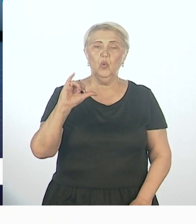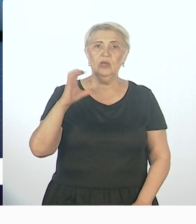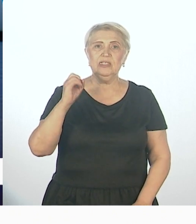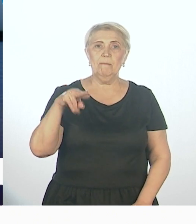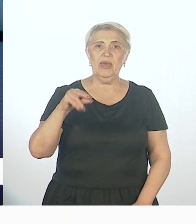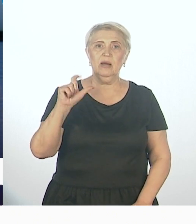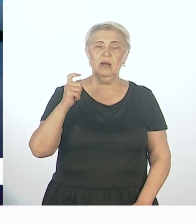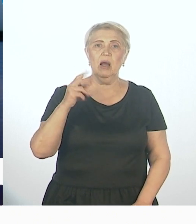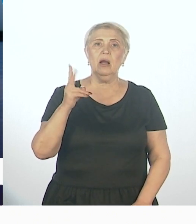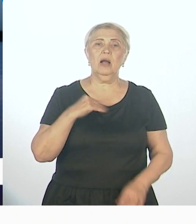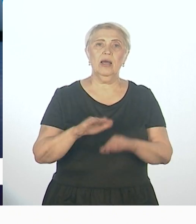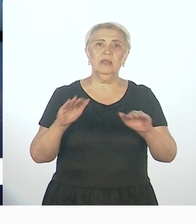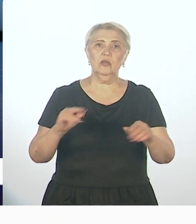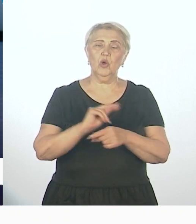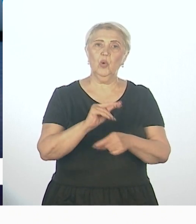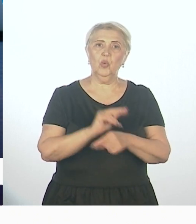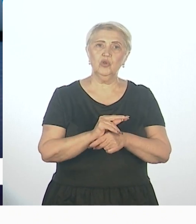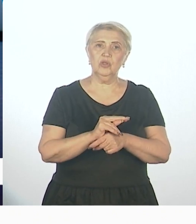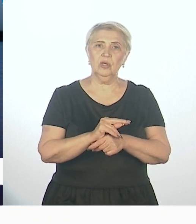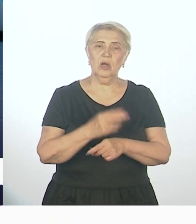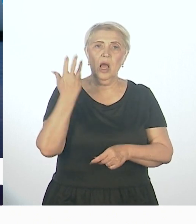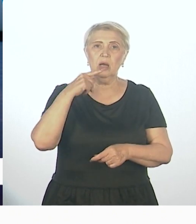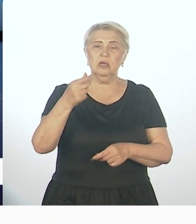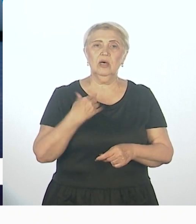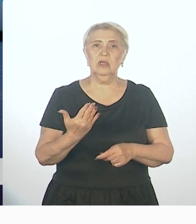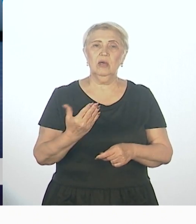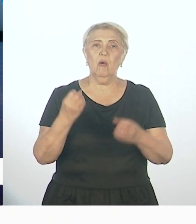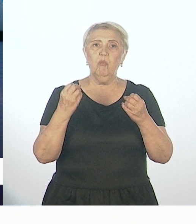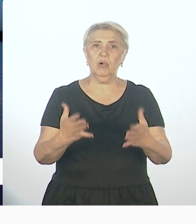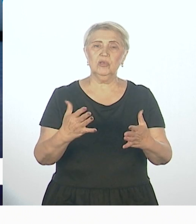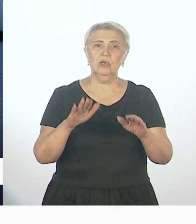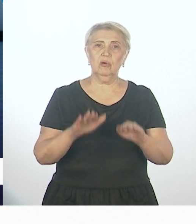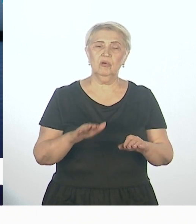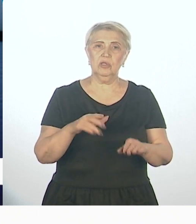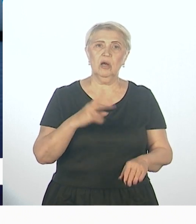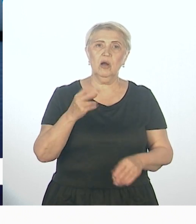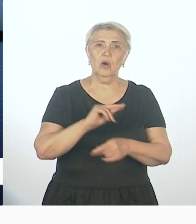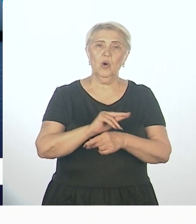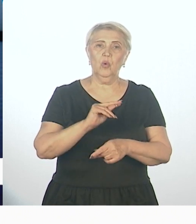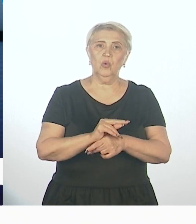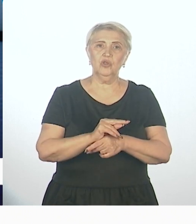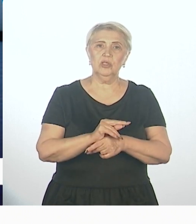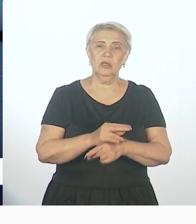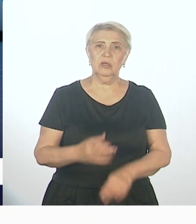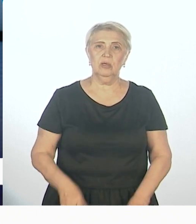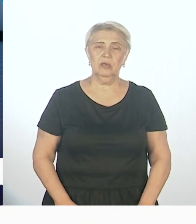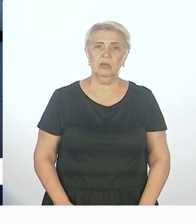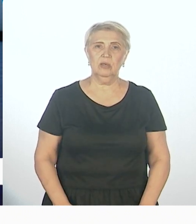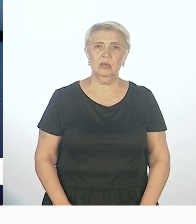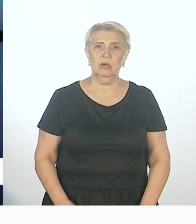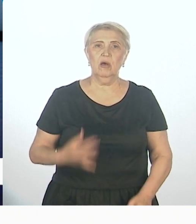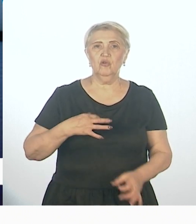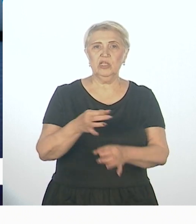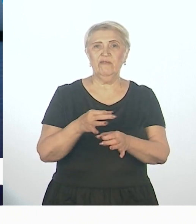Как дети учатся инклюзивно, когда они просто находятся в классе, как они учатся в ресурсном классе. И ресурсная